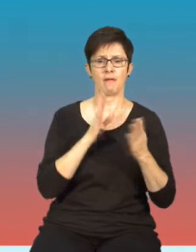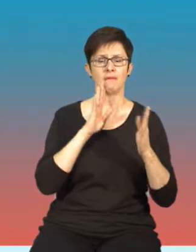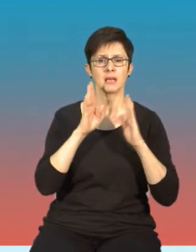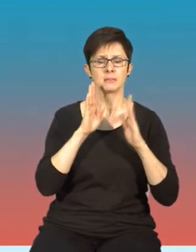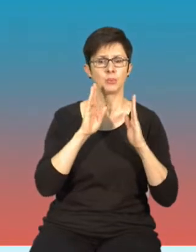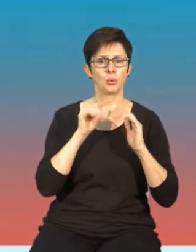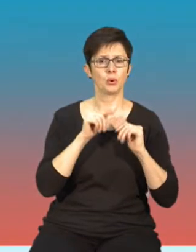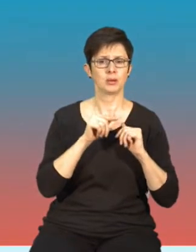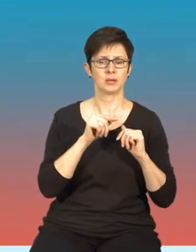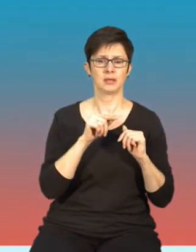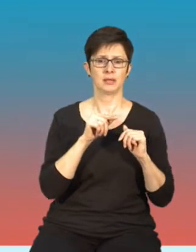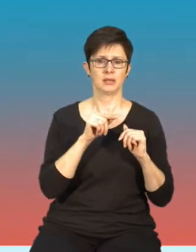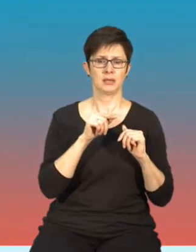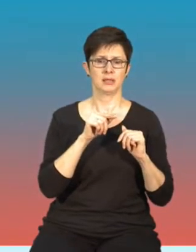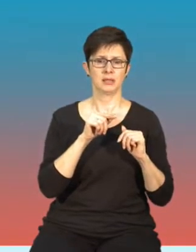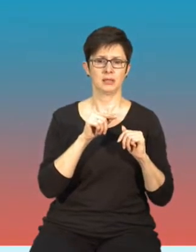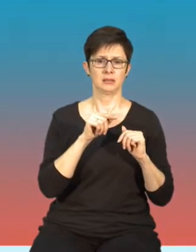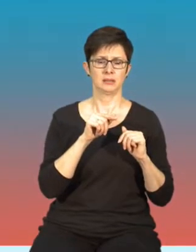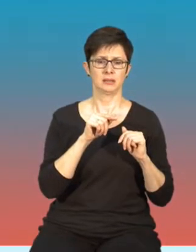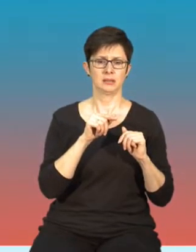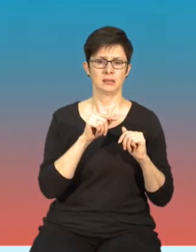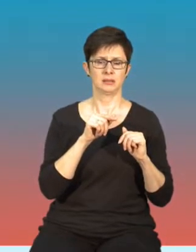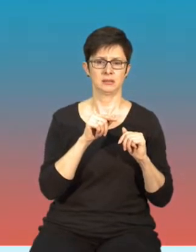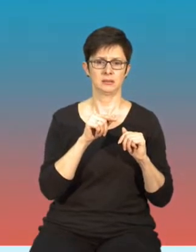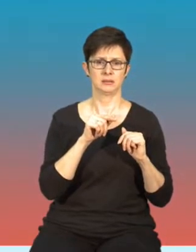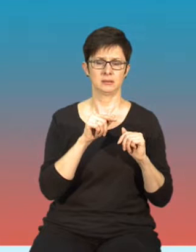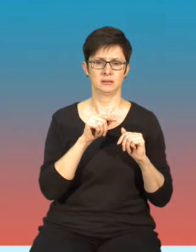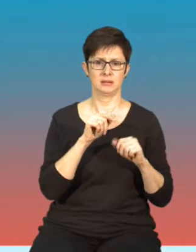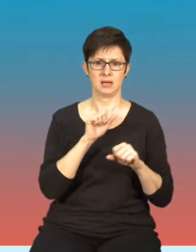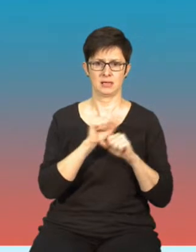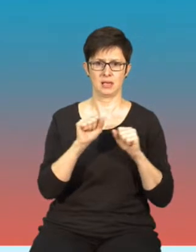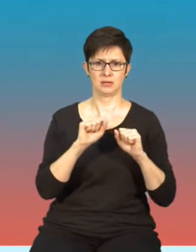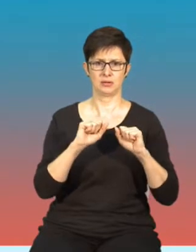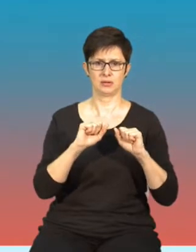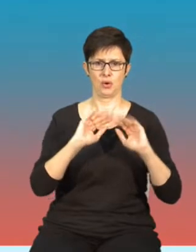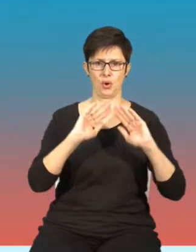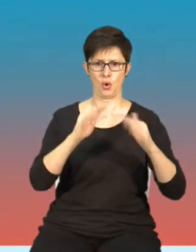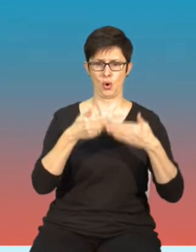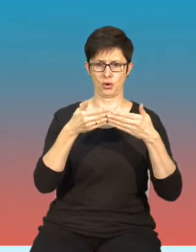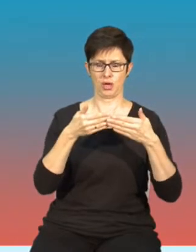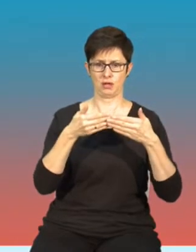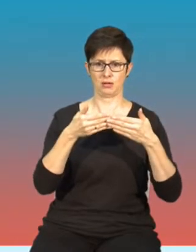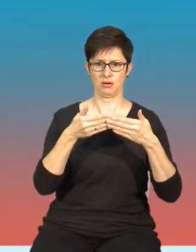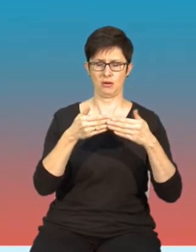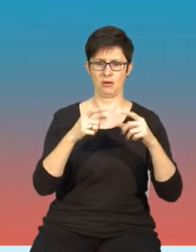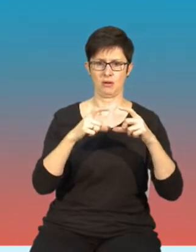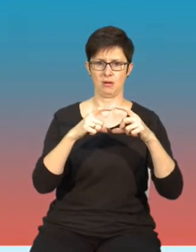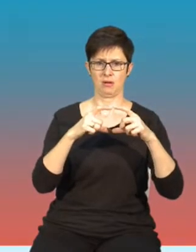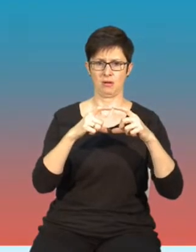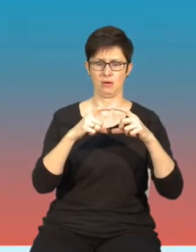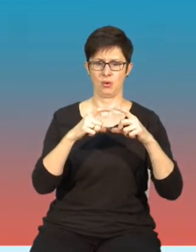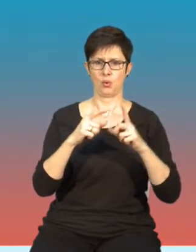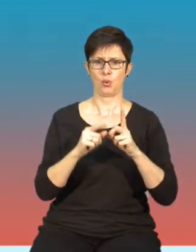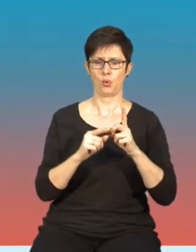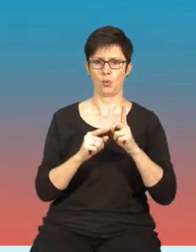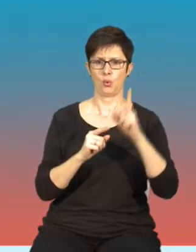pojawia się takie okienko. Umieszczone jest ono w górnym